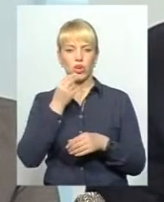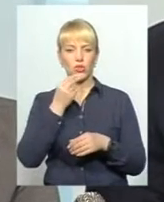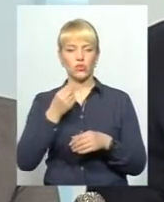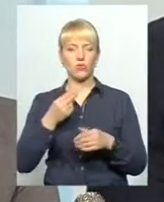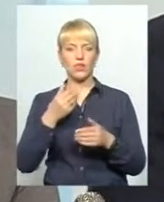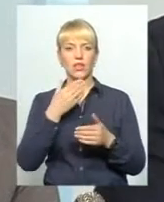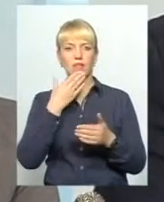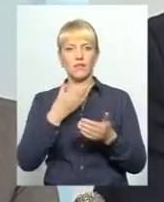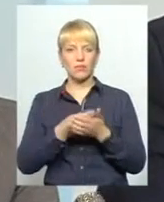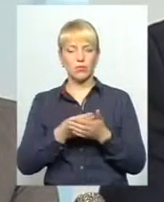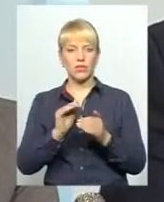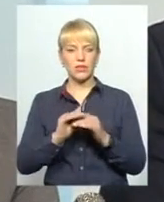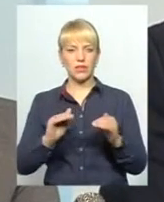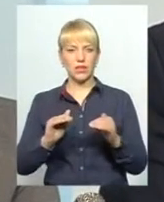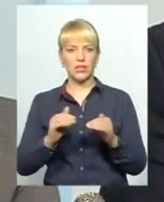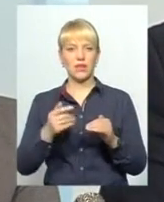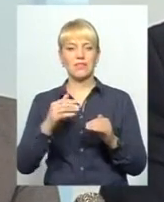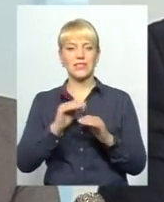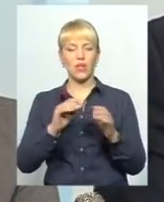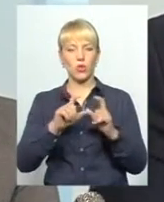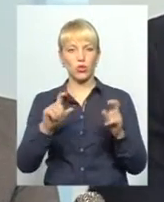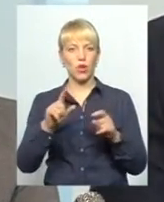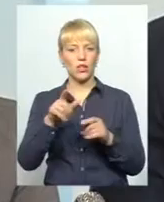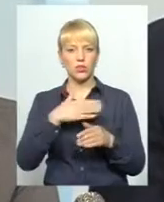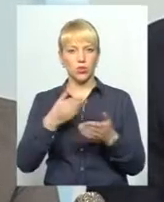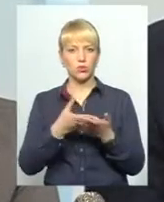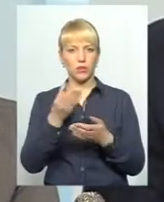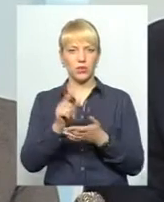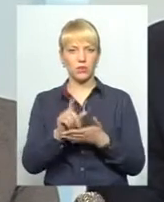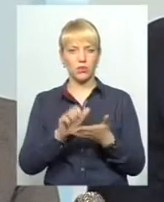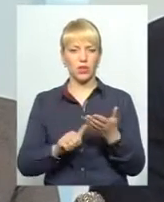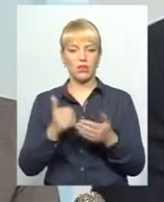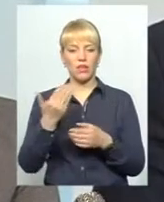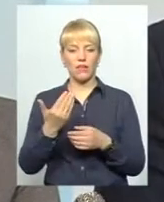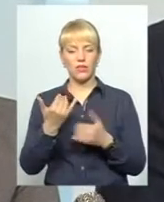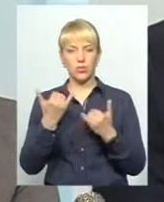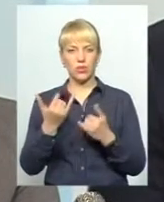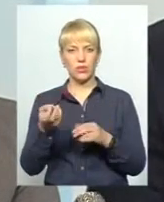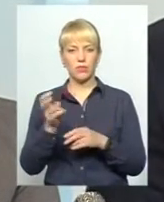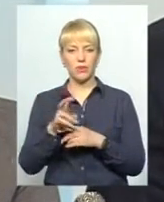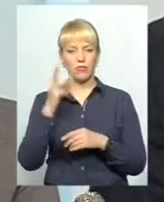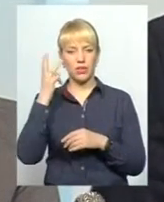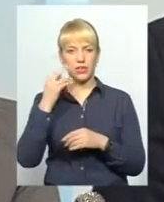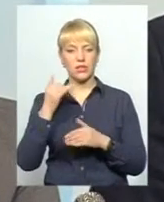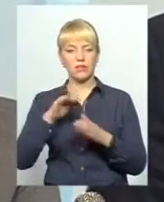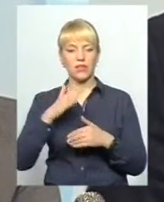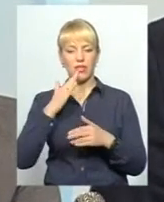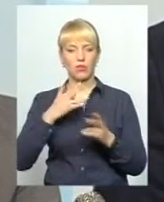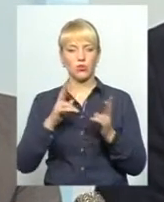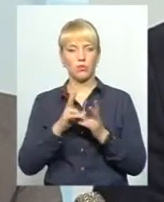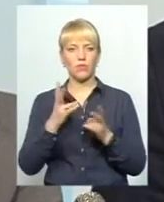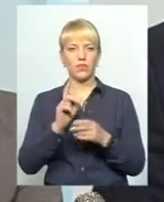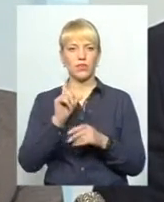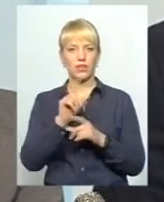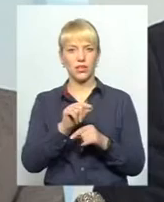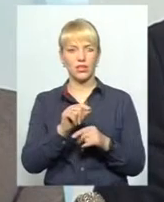дитини, але податки при цьому ти мені платити не хочеш. От він сьогодні приїхав в Хмельницький, і після нашої зустрічі він мав їхати в інспекцію